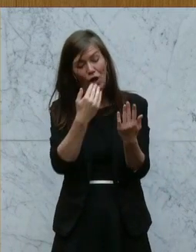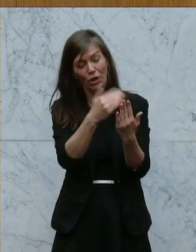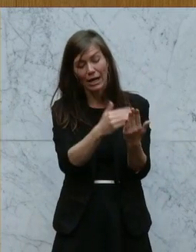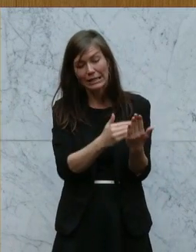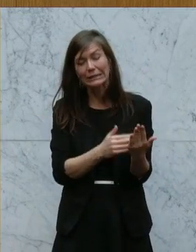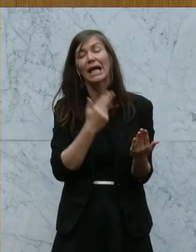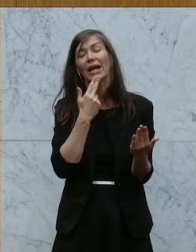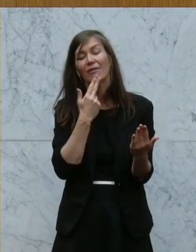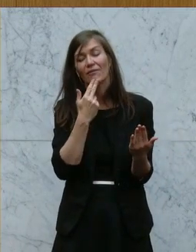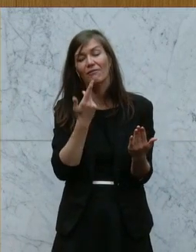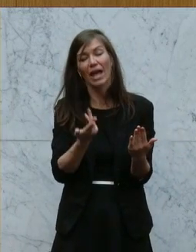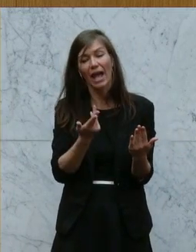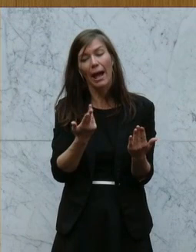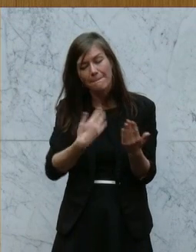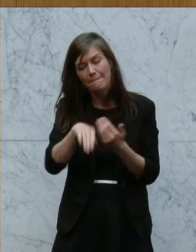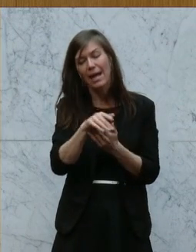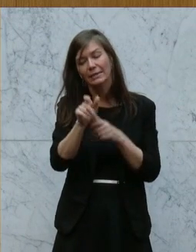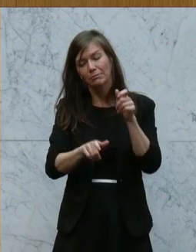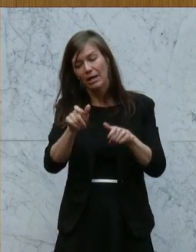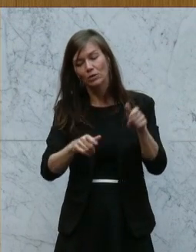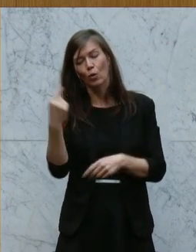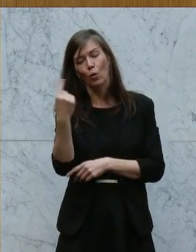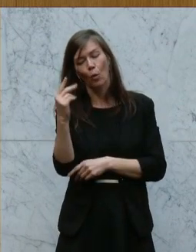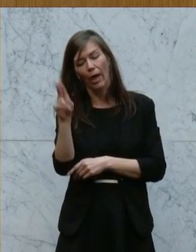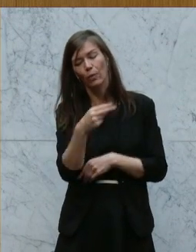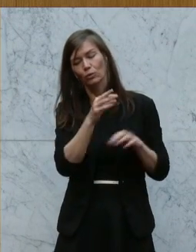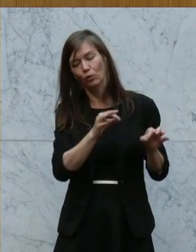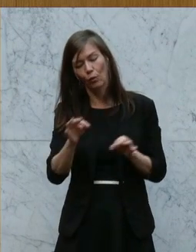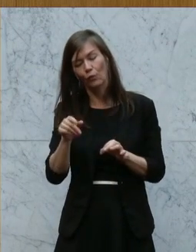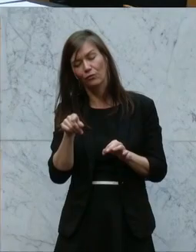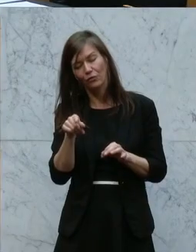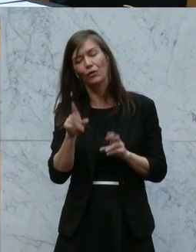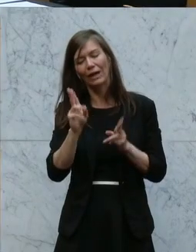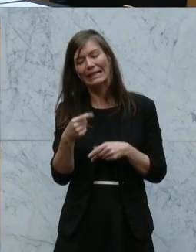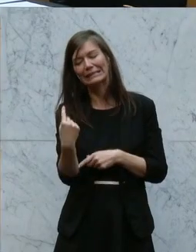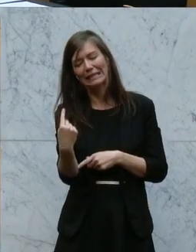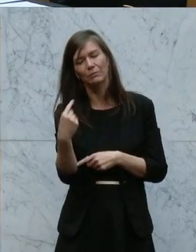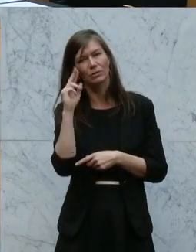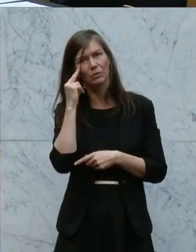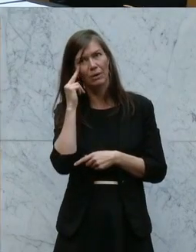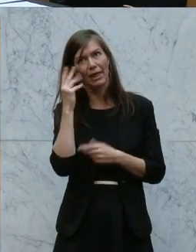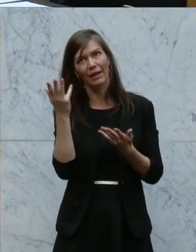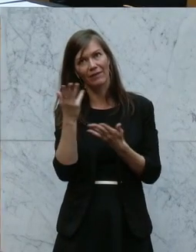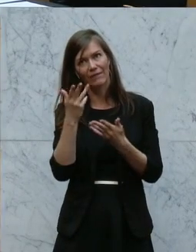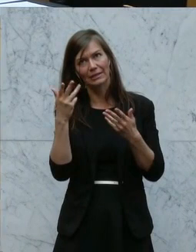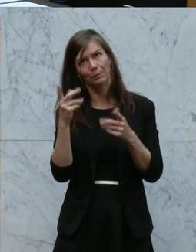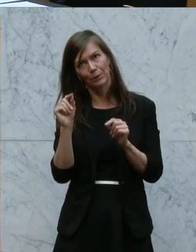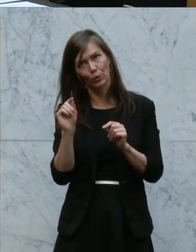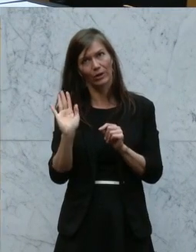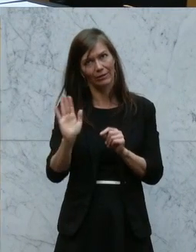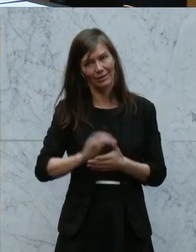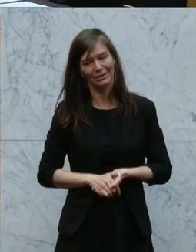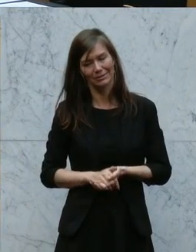welche Personen hier im Haus die meisten Ordnungsrufe gehabt haben und schließen Sie ihre eigenen Schlüsse, ziehen Sie ihre eigenen Schlüsse. Und besonders